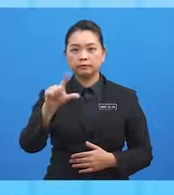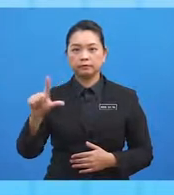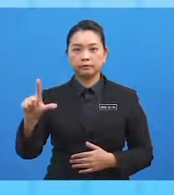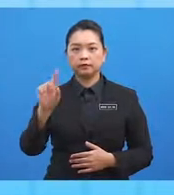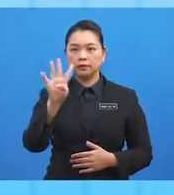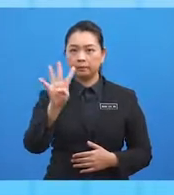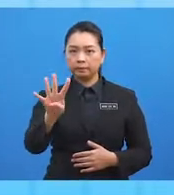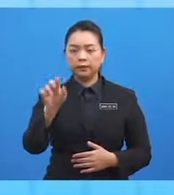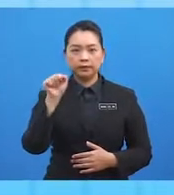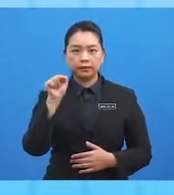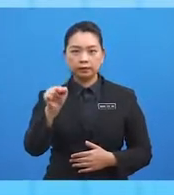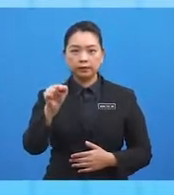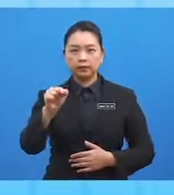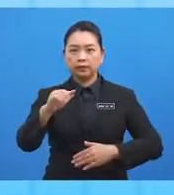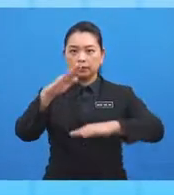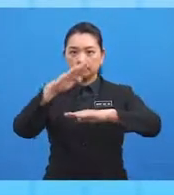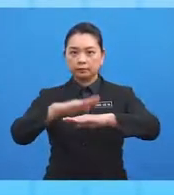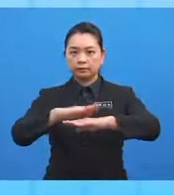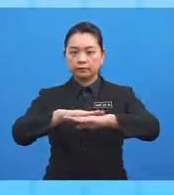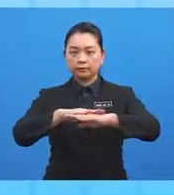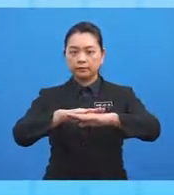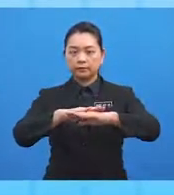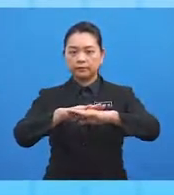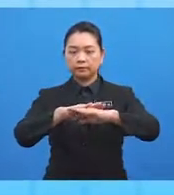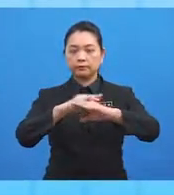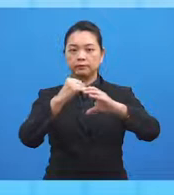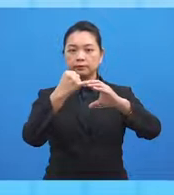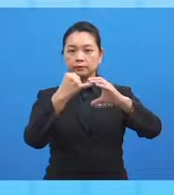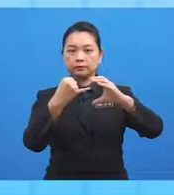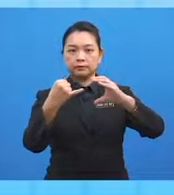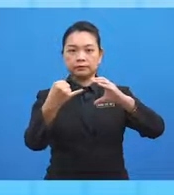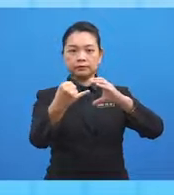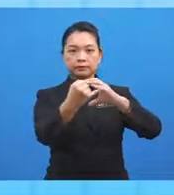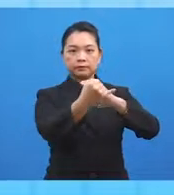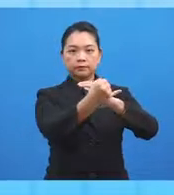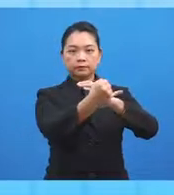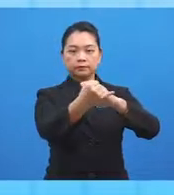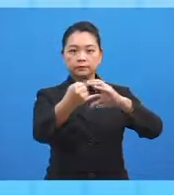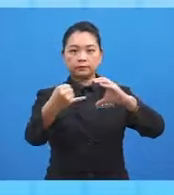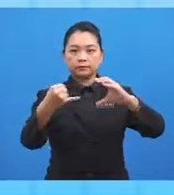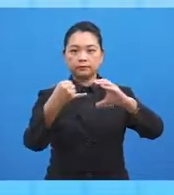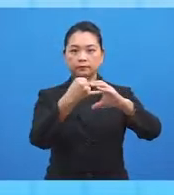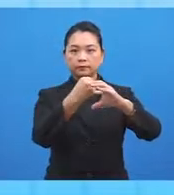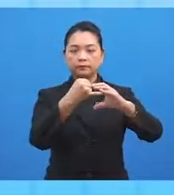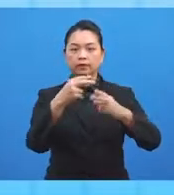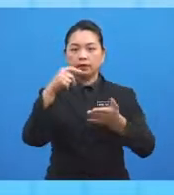empat titik yang berada di atas garisan khatul istiwa. Hitung beza di